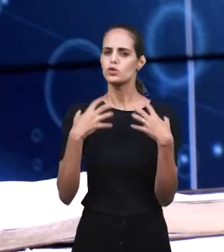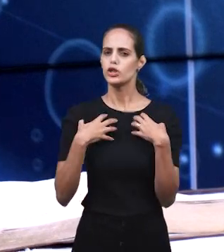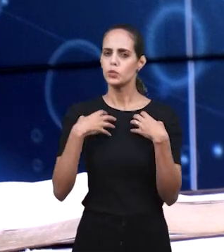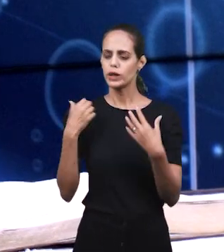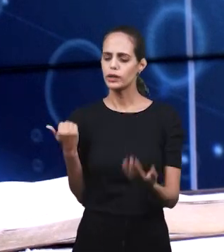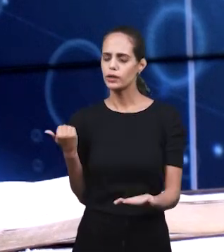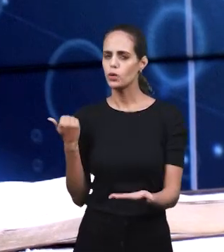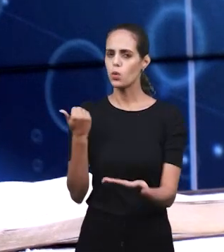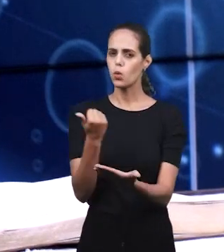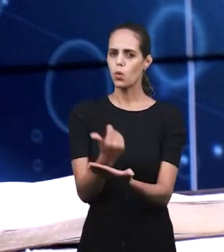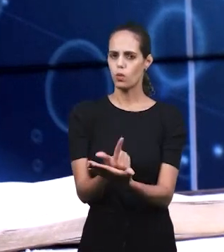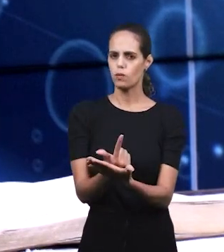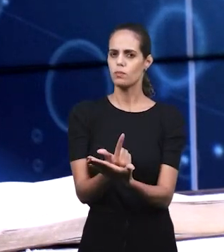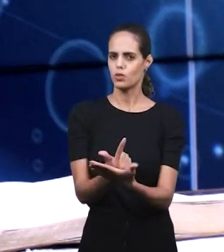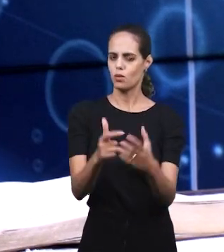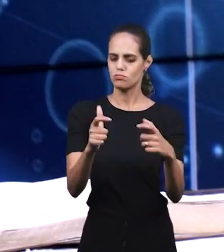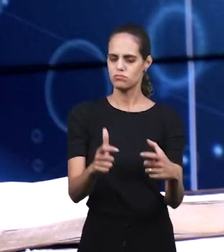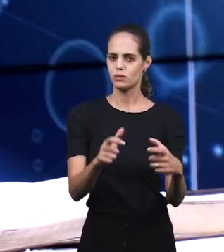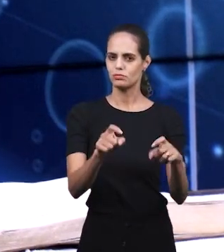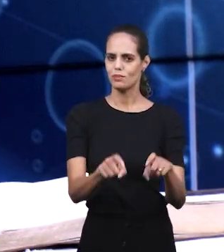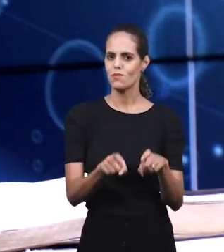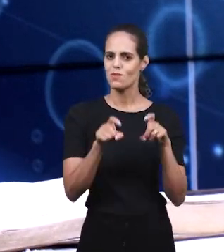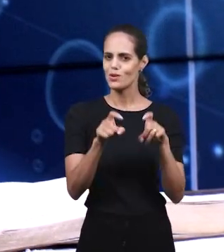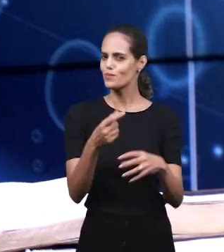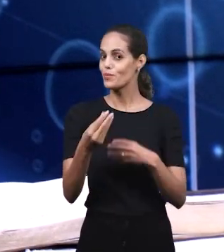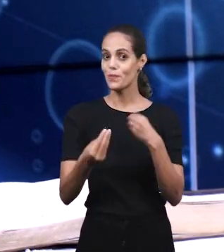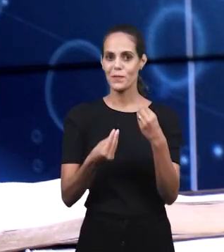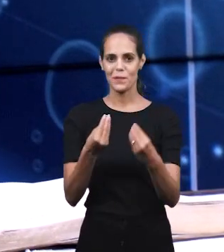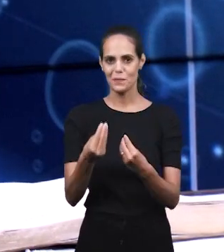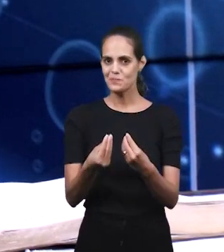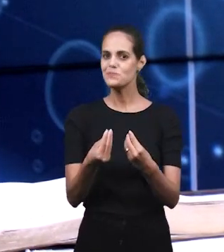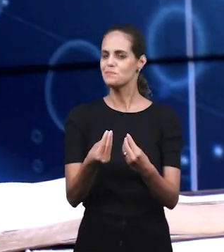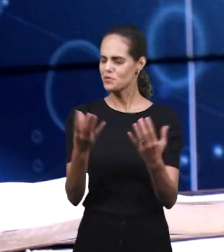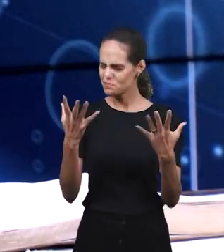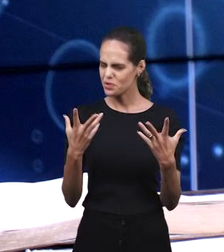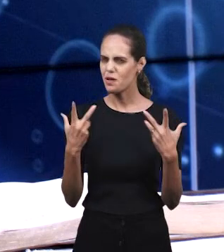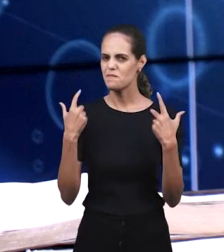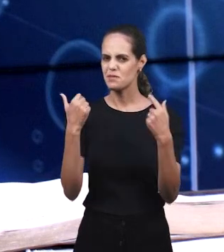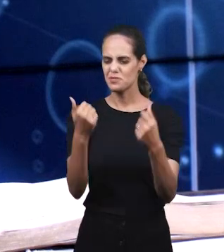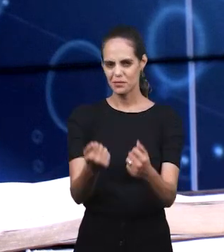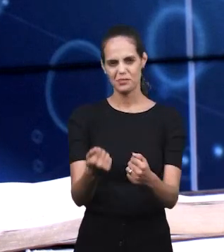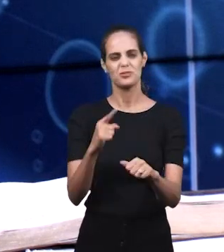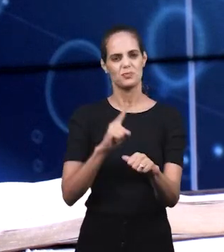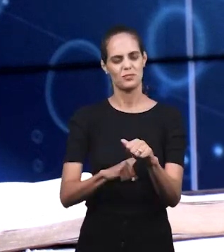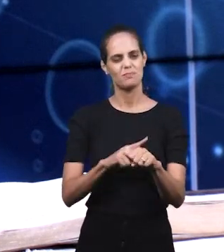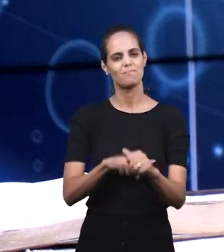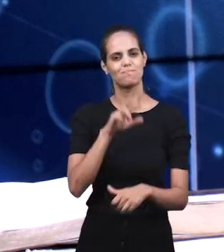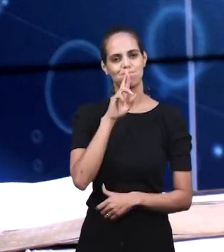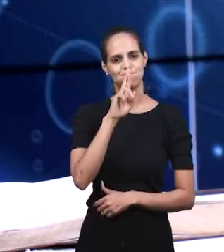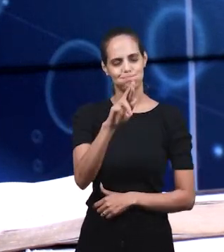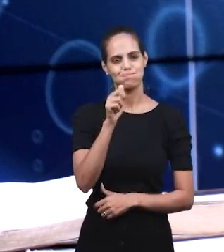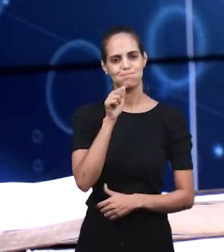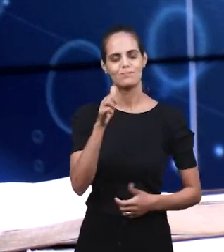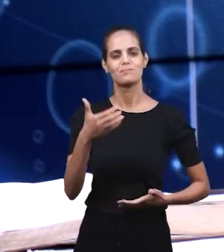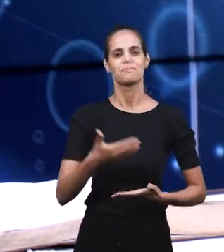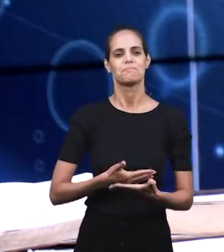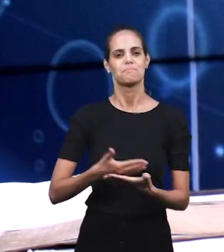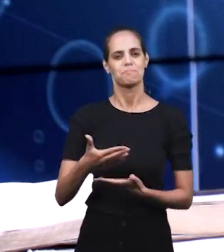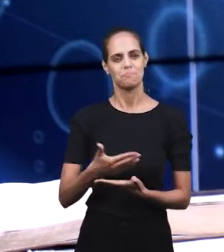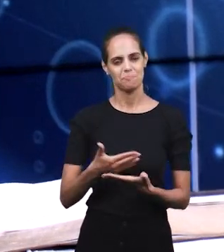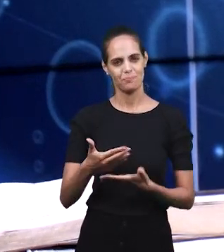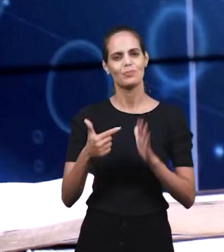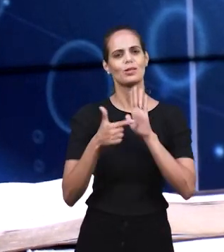то, как человек купил это поле. И отвечая на этот вопрос, сестра могла